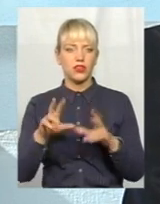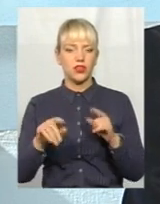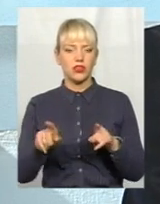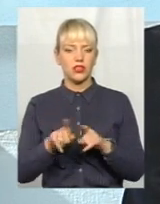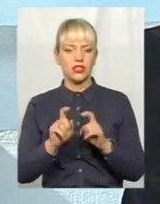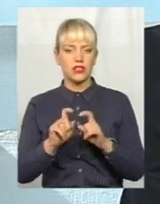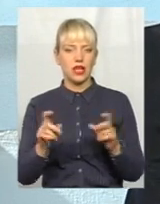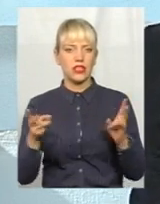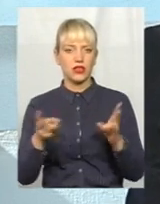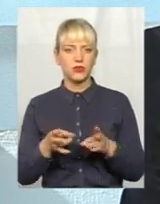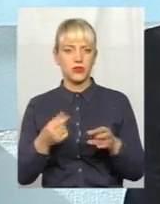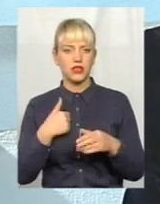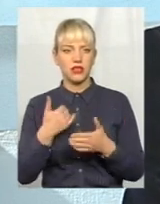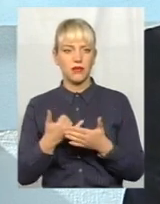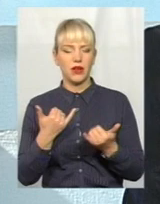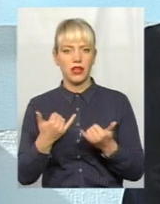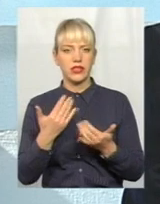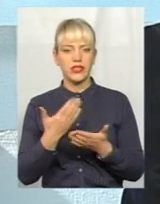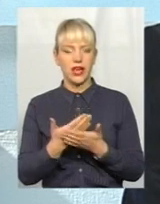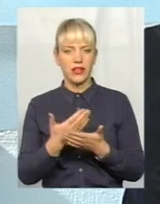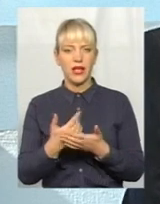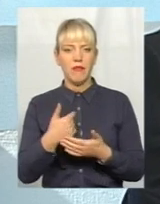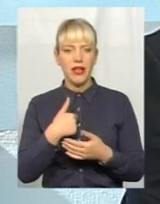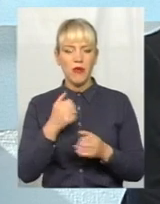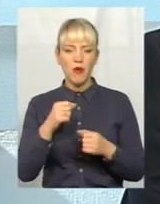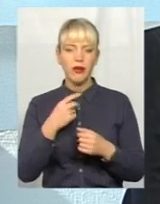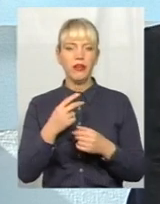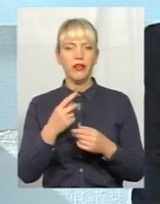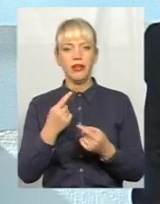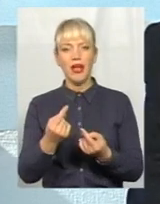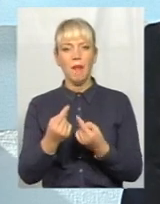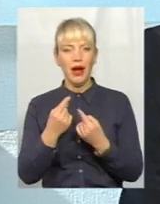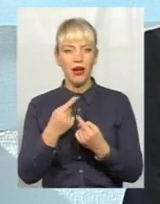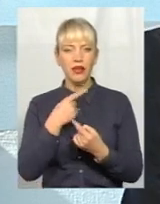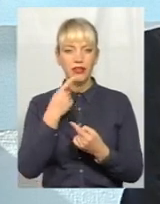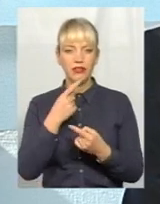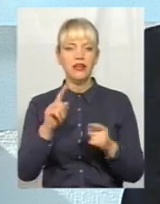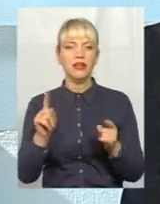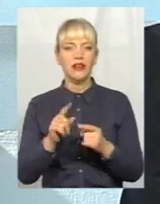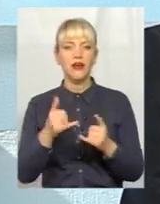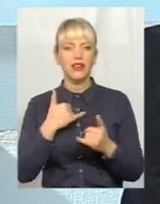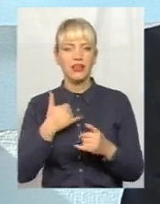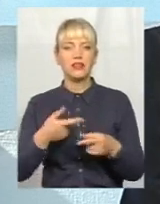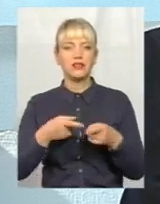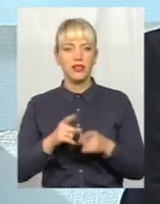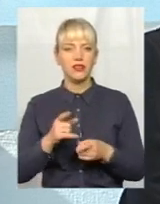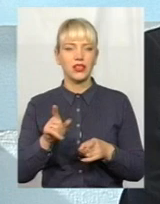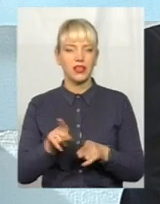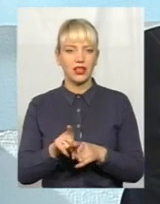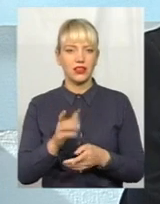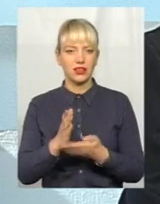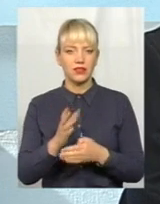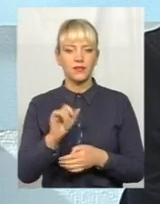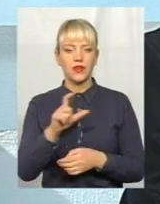Тому що зараз, наприклад, мені можуть заперечити, і у нас дійсно так є, в департаменті кажуть, у нас є